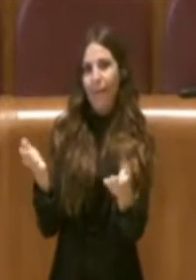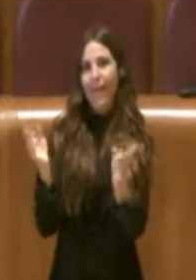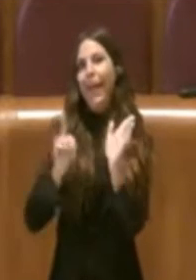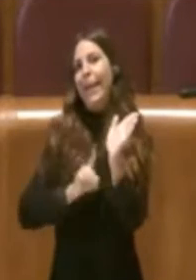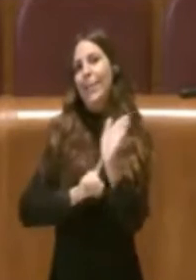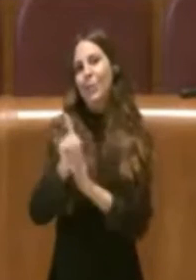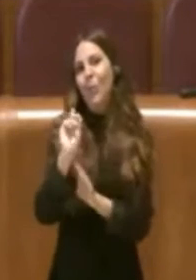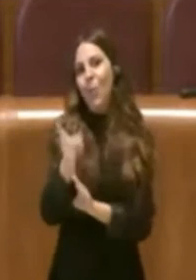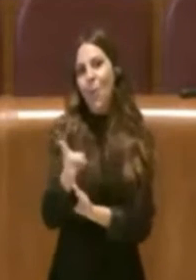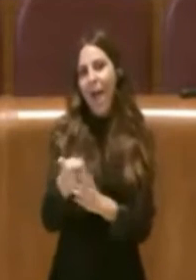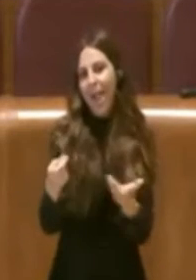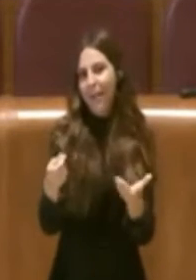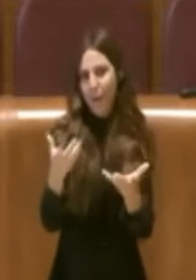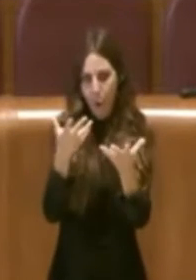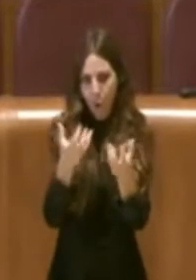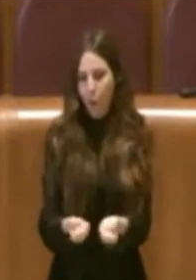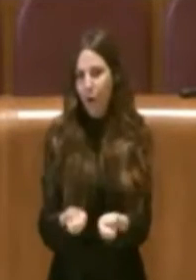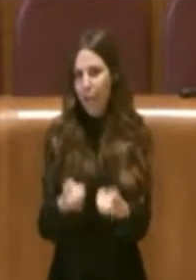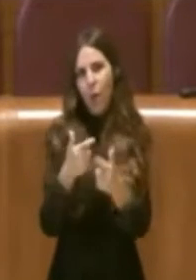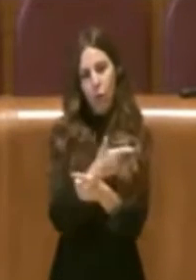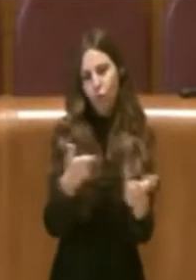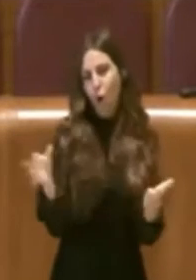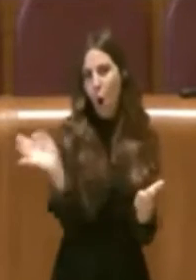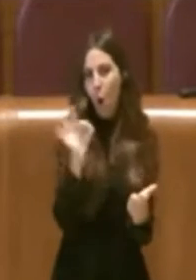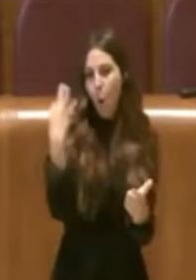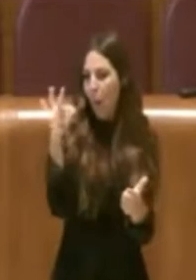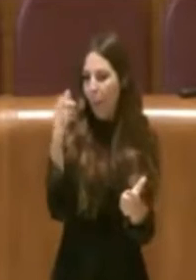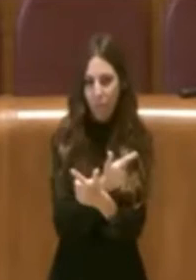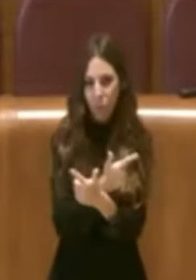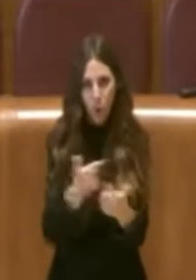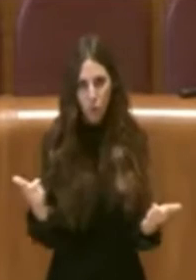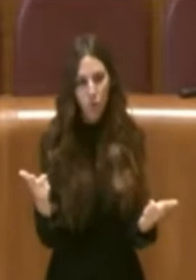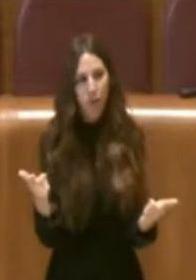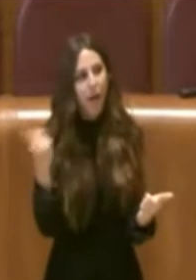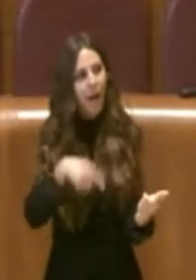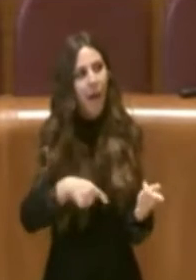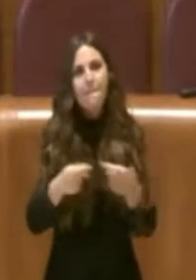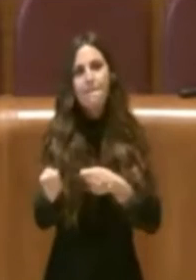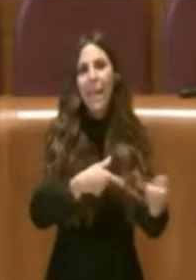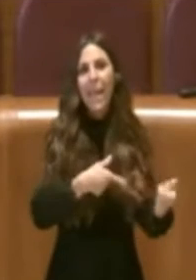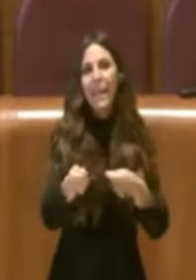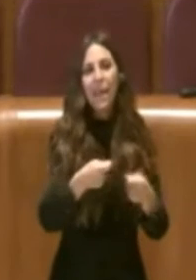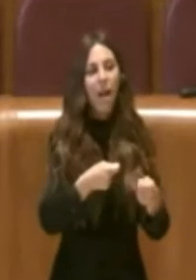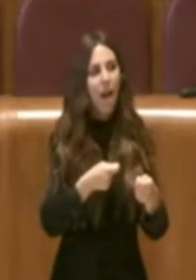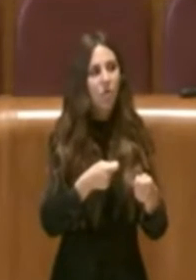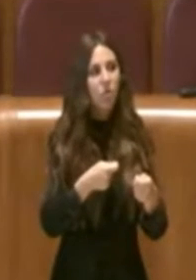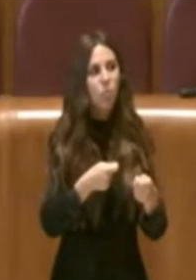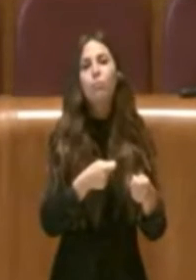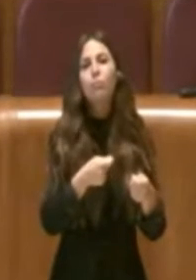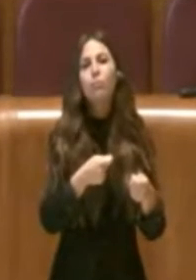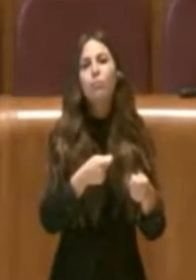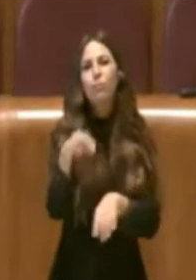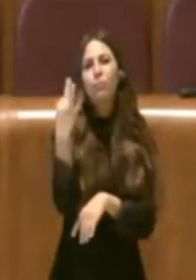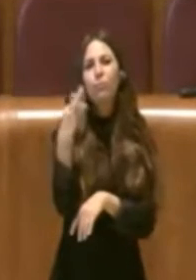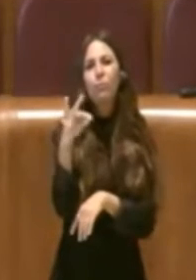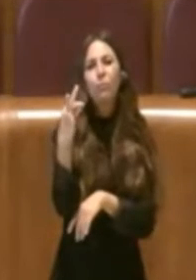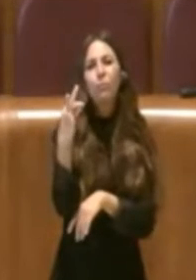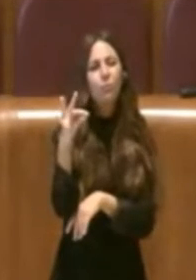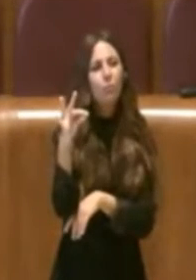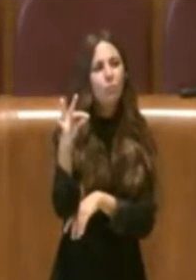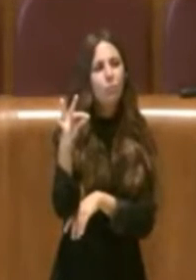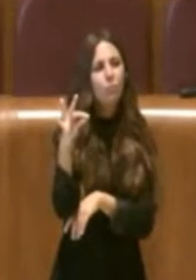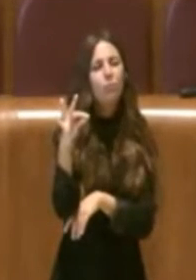risultati concreti, di qualità, anche lo stesso mercato, se vogliamo parlare di qualità anche a